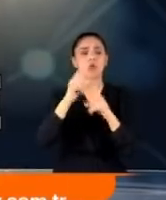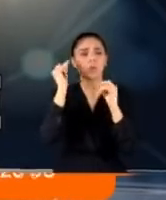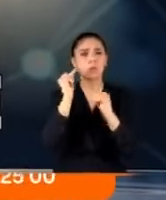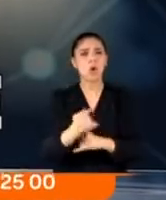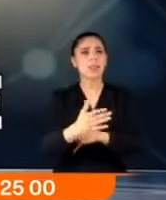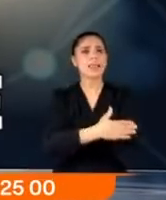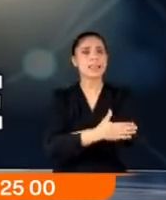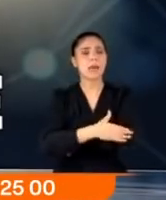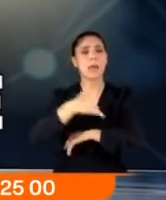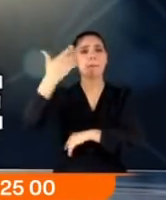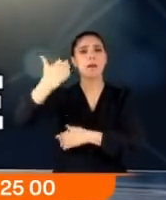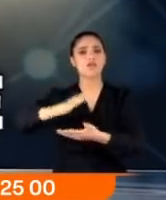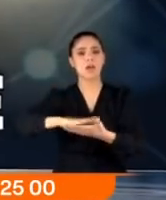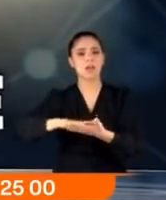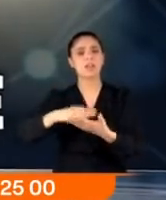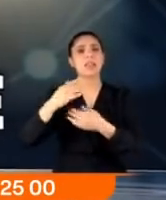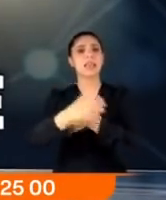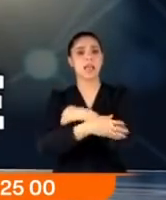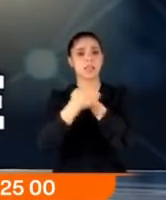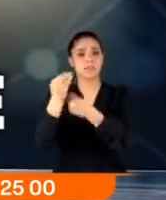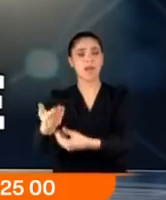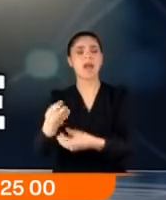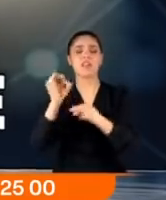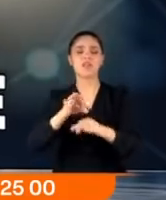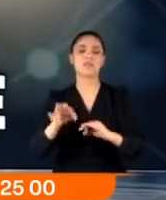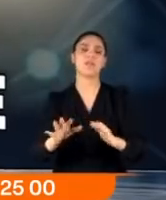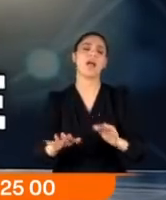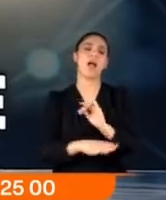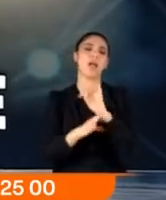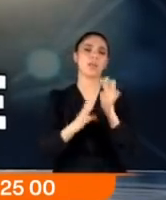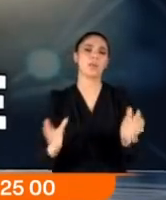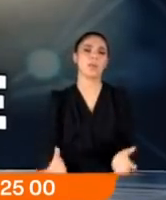yardımına diğer arkadaşı koştu. Ve şimdi hayatta neyse ki.